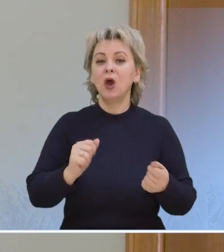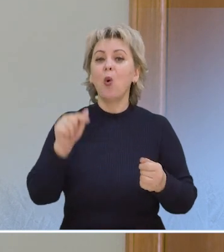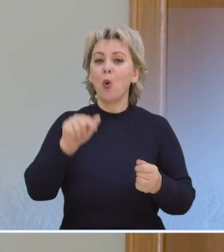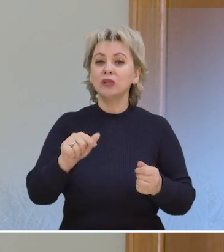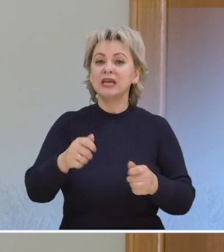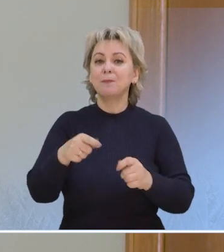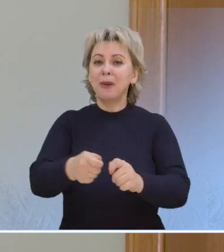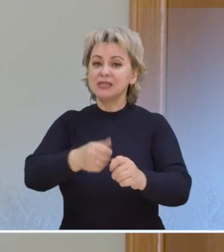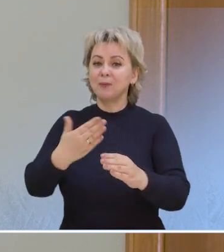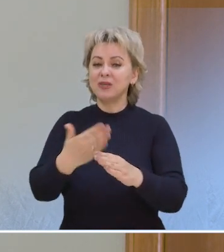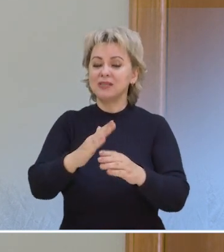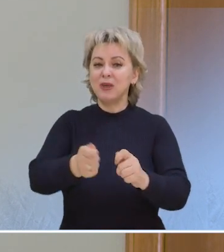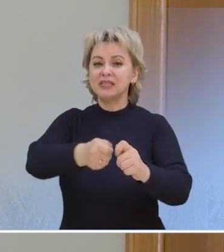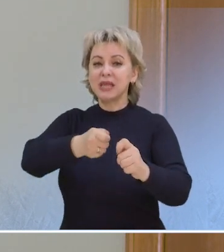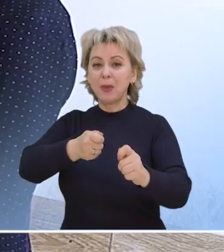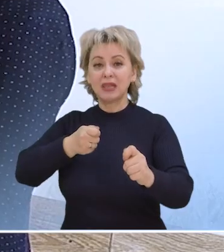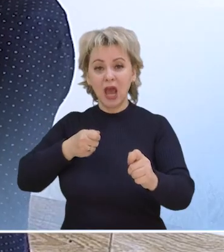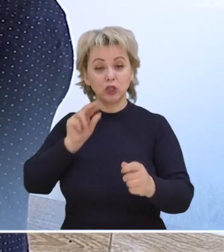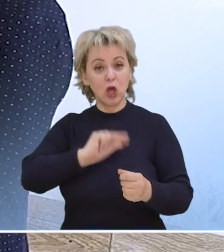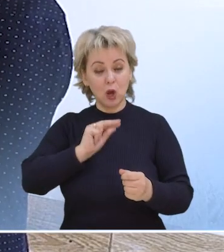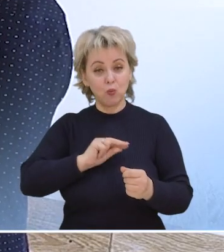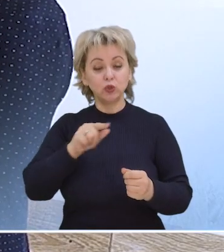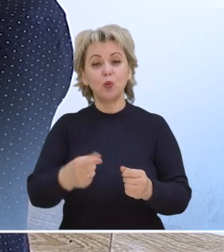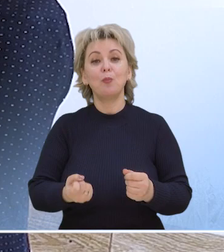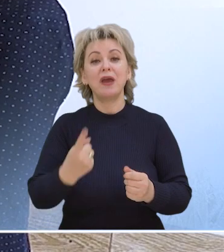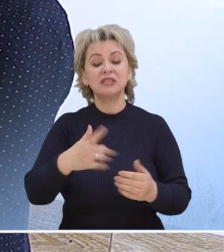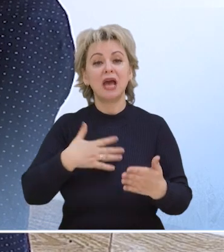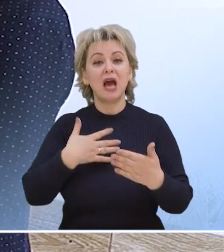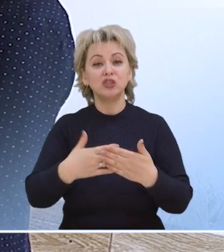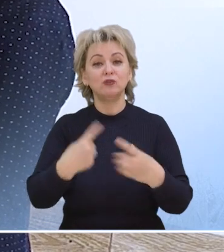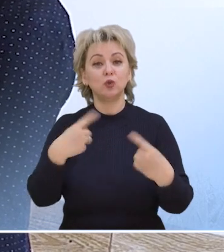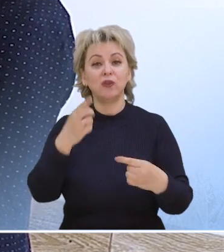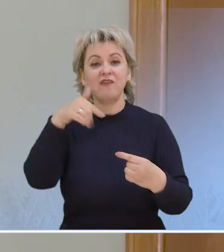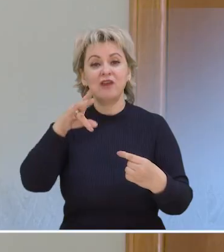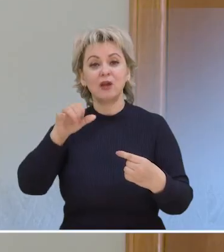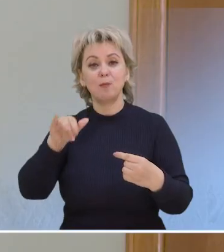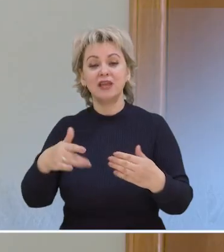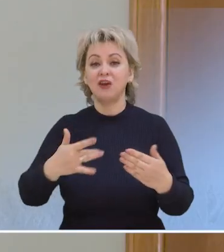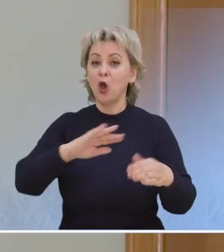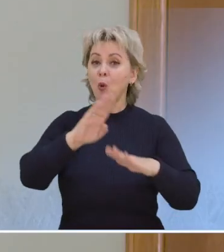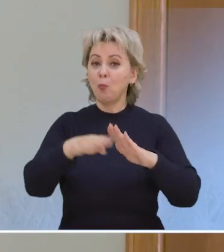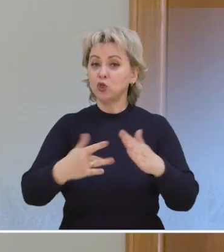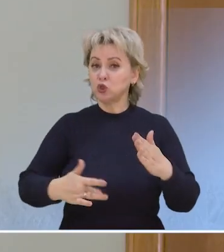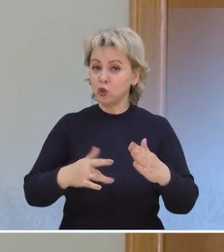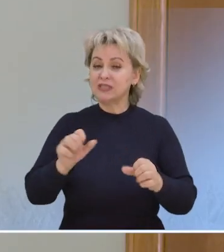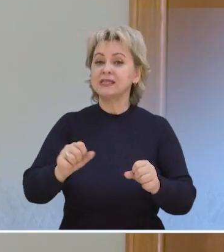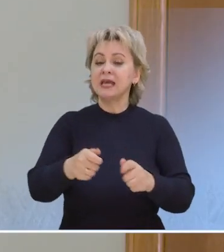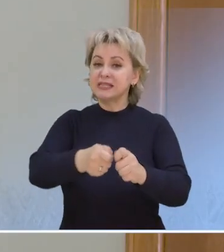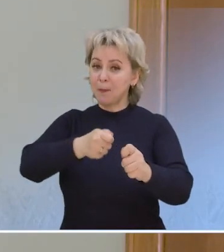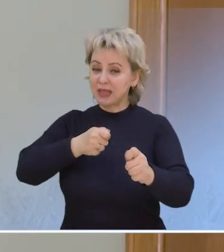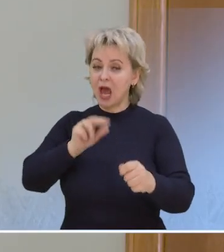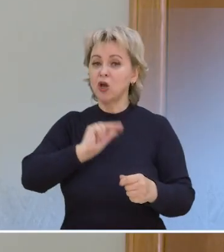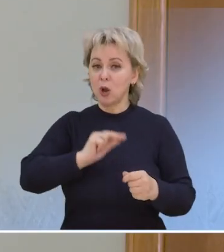кишечник. То есть, он замедляет свою работу. Кроме того, замедляется активность многих ферментов, в частности, например, поджелудочной железы.